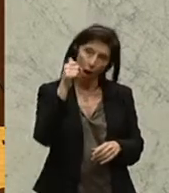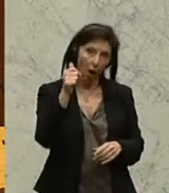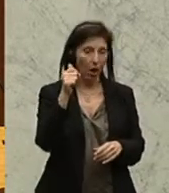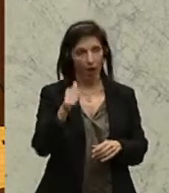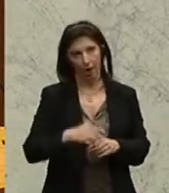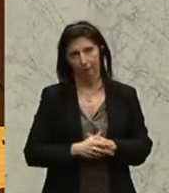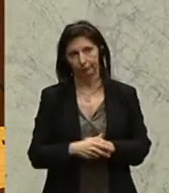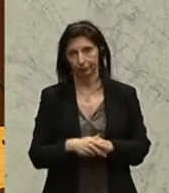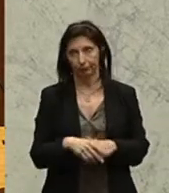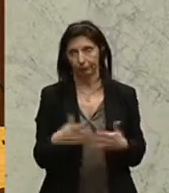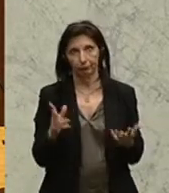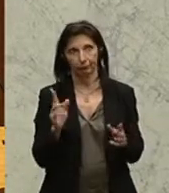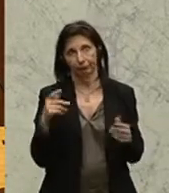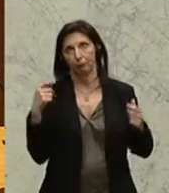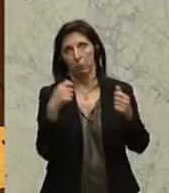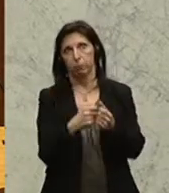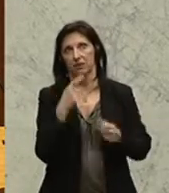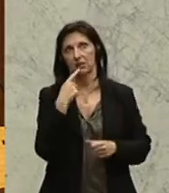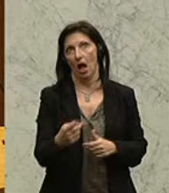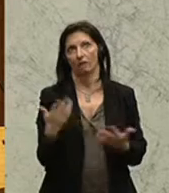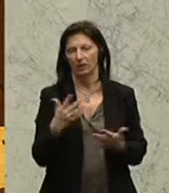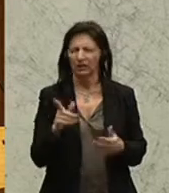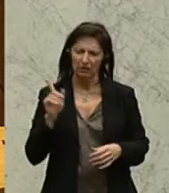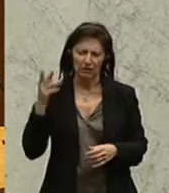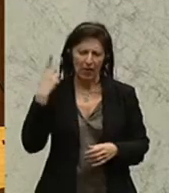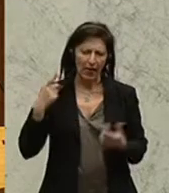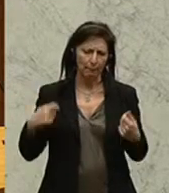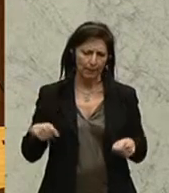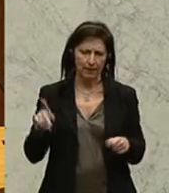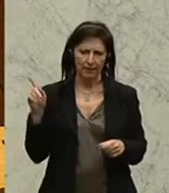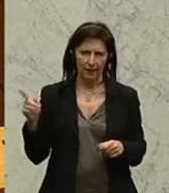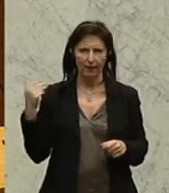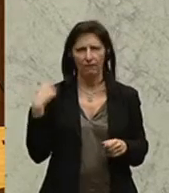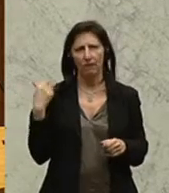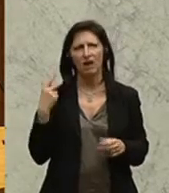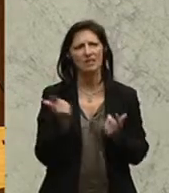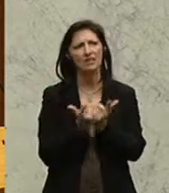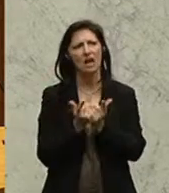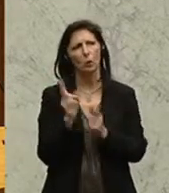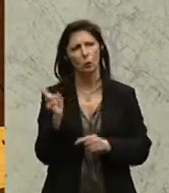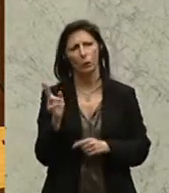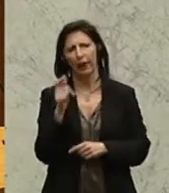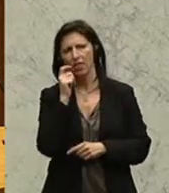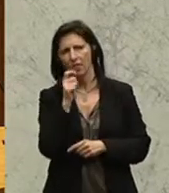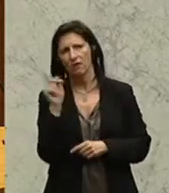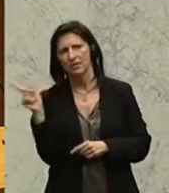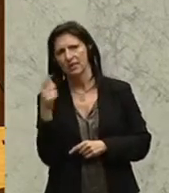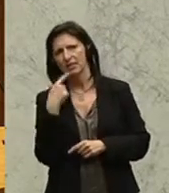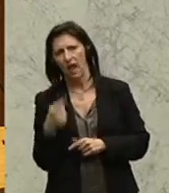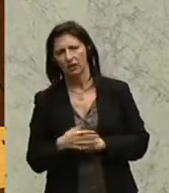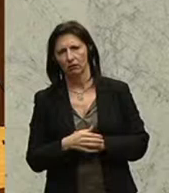das umschreiben. Herr Präsident, Sie haben das in einem Interview mit dem Kurier gemacht. Sie haben vom